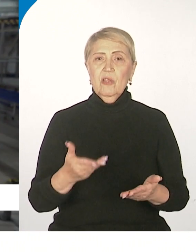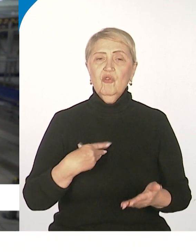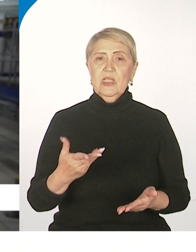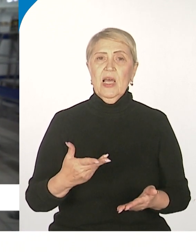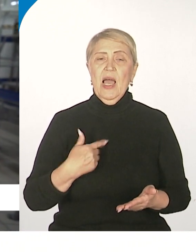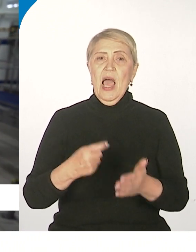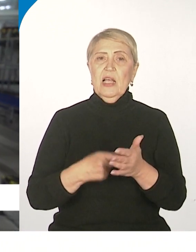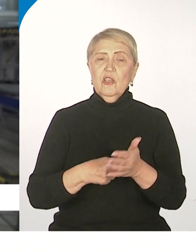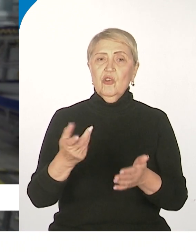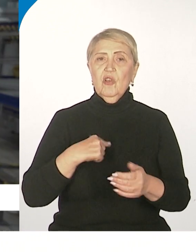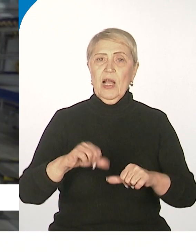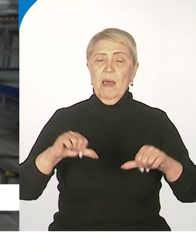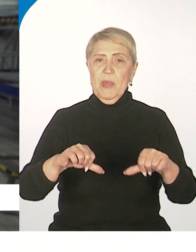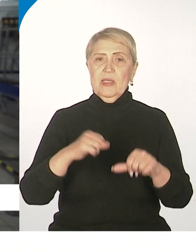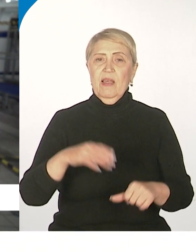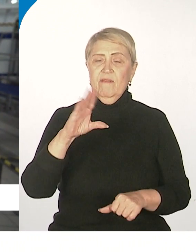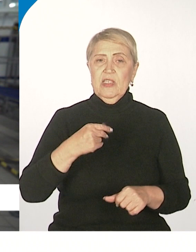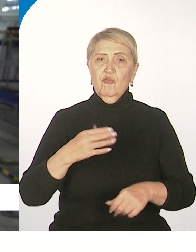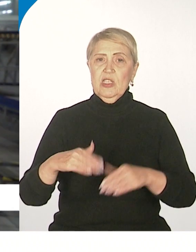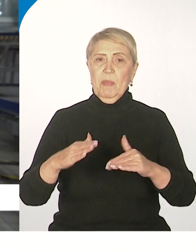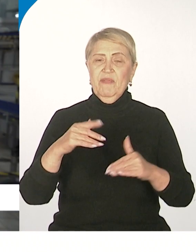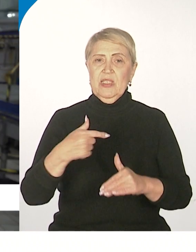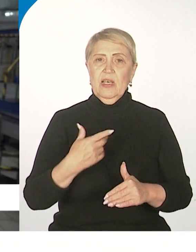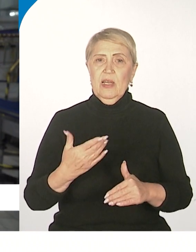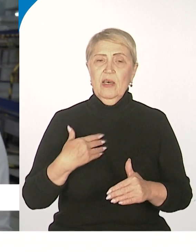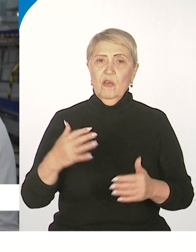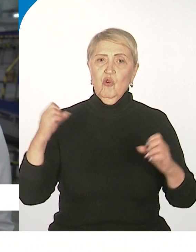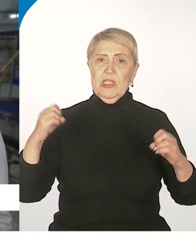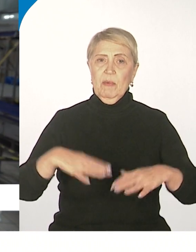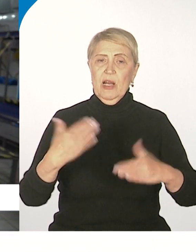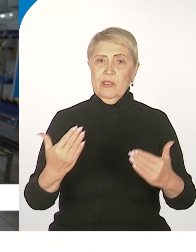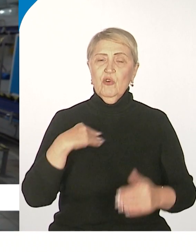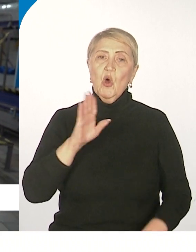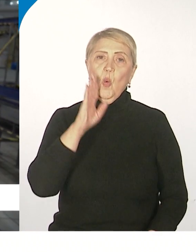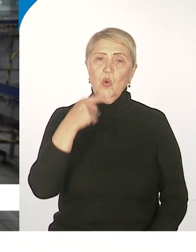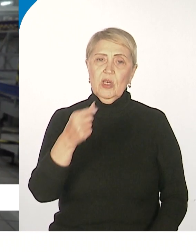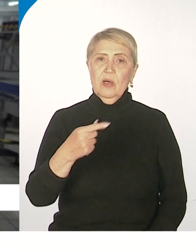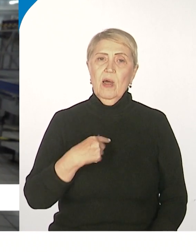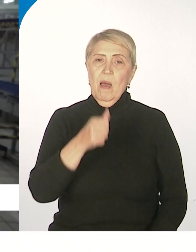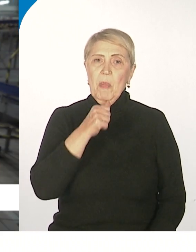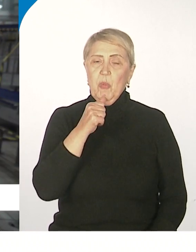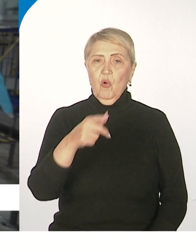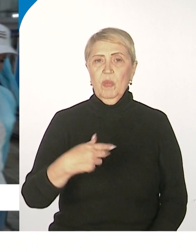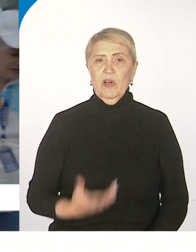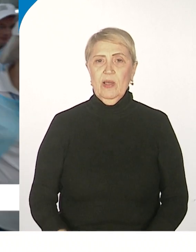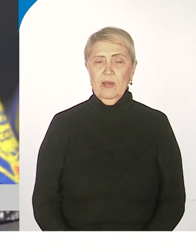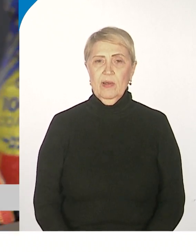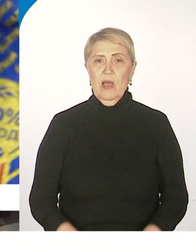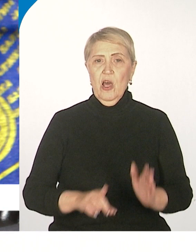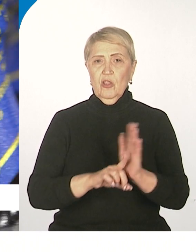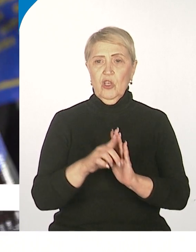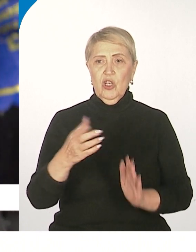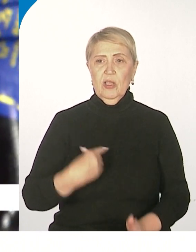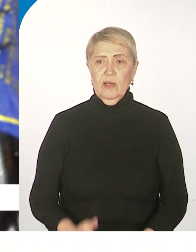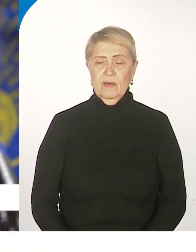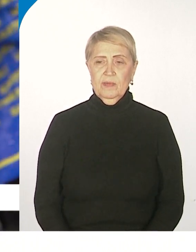филиала, все профессиональные дегустаторы только собрались сегодня утром, продегустировали начало, так